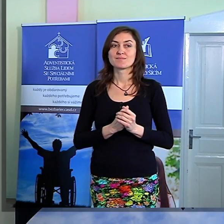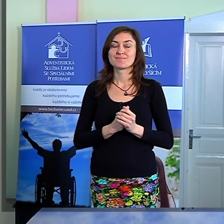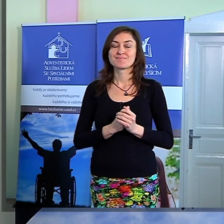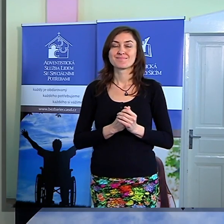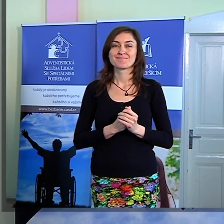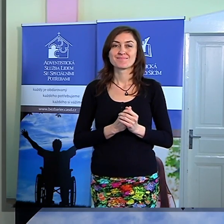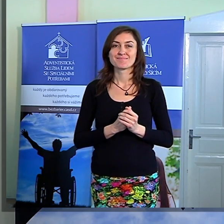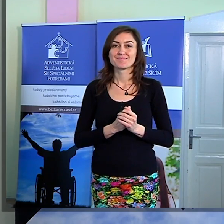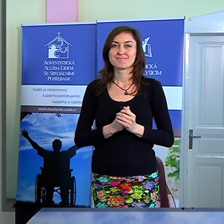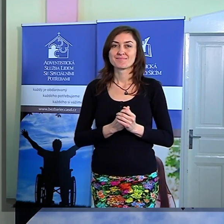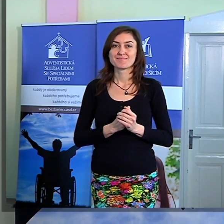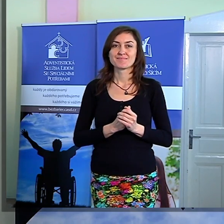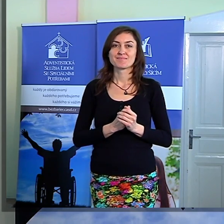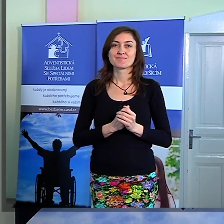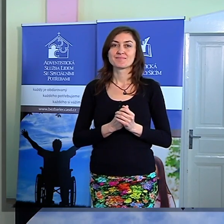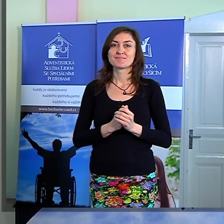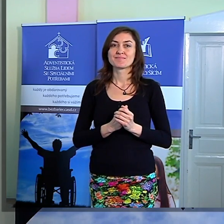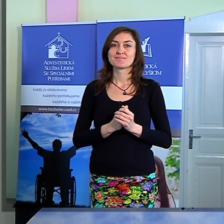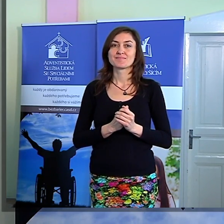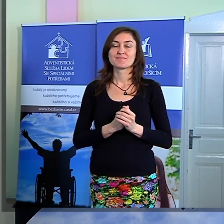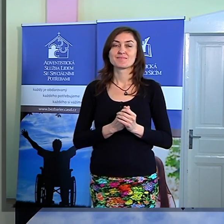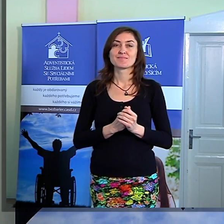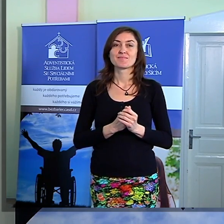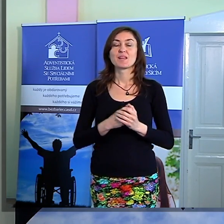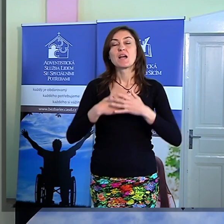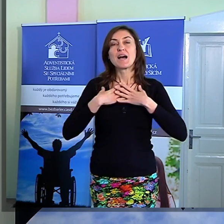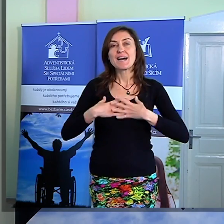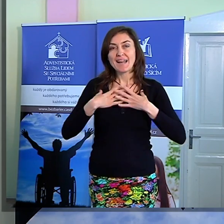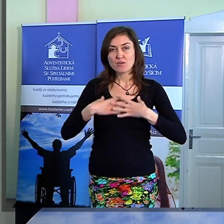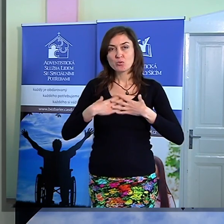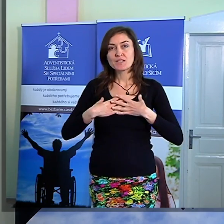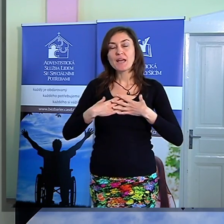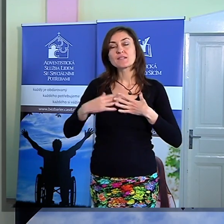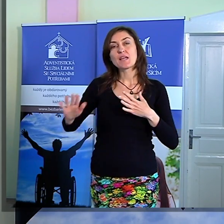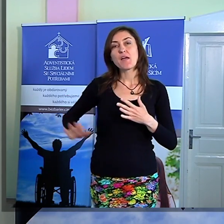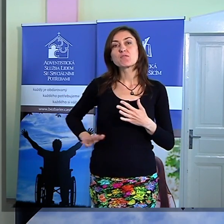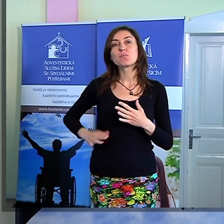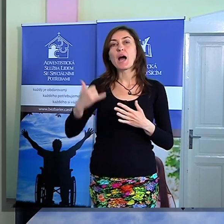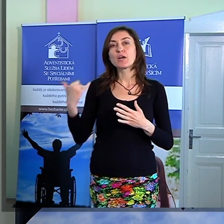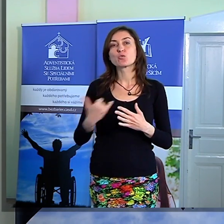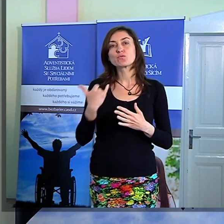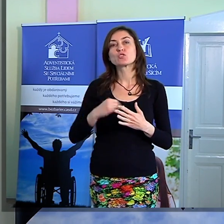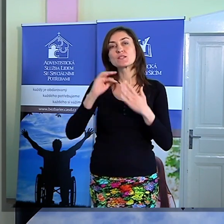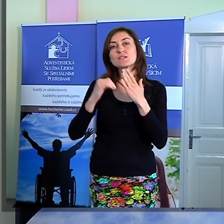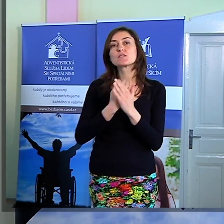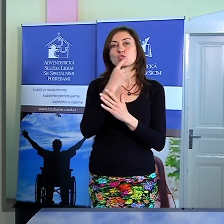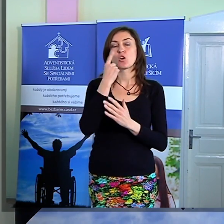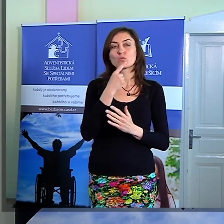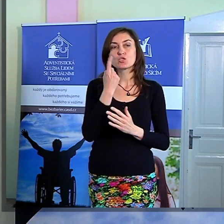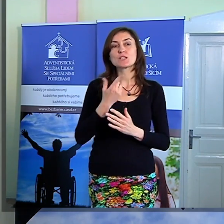Filipenským čtyři, čtyři sedm. Radujte se v Pánu vždycky. Znovu říkám, radujte se.